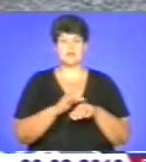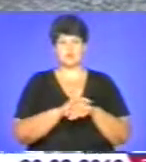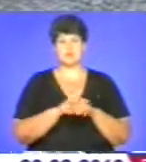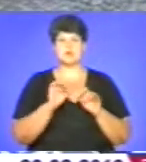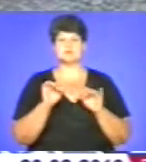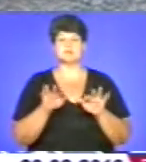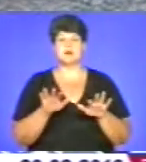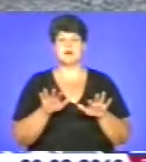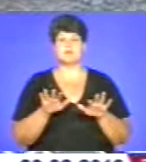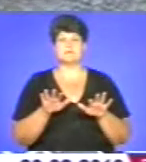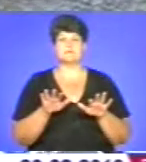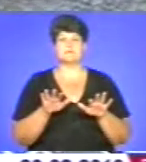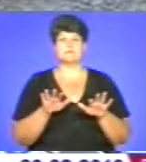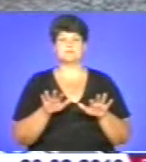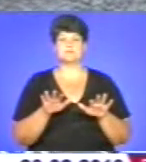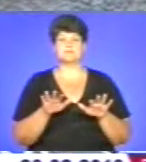І добра річ.